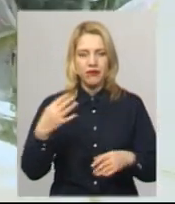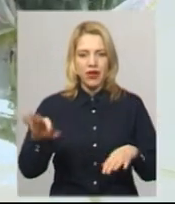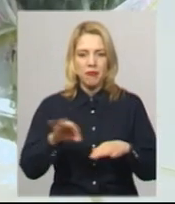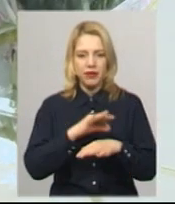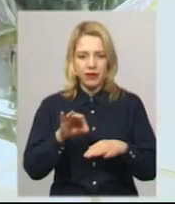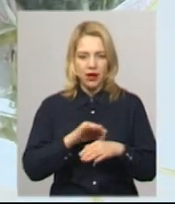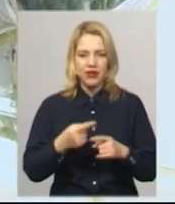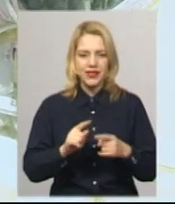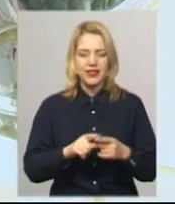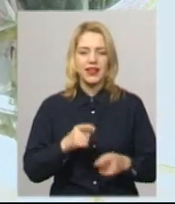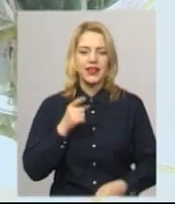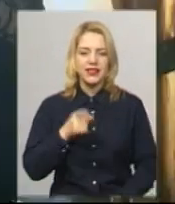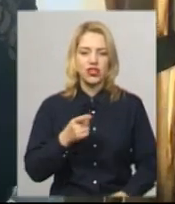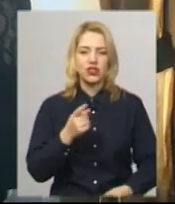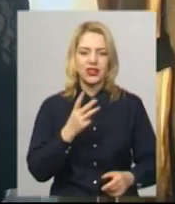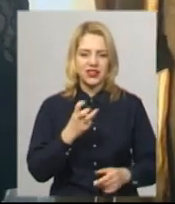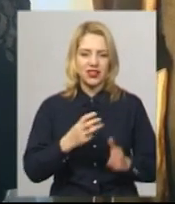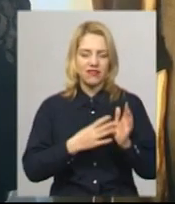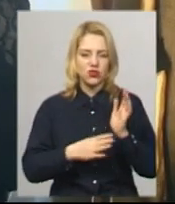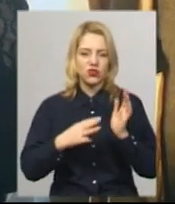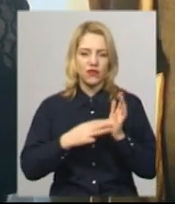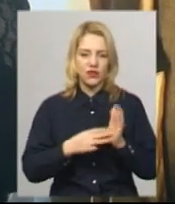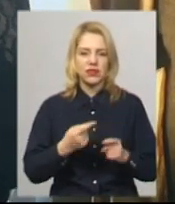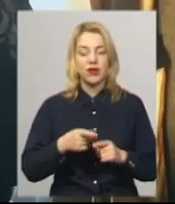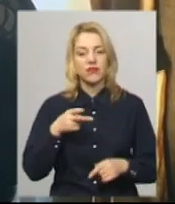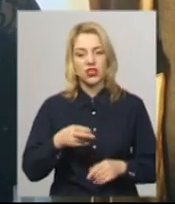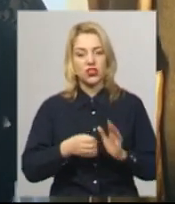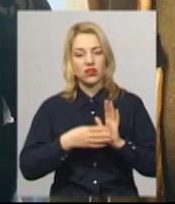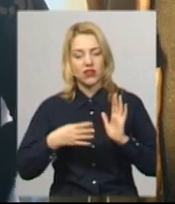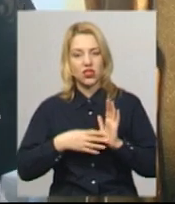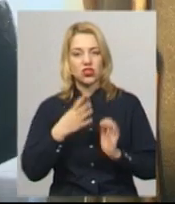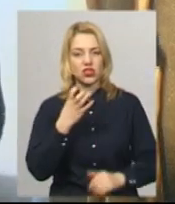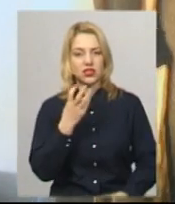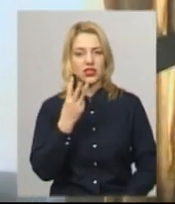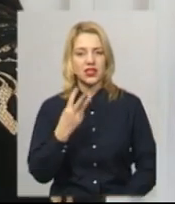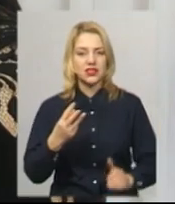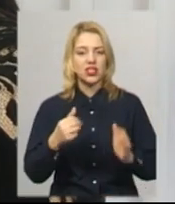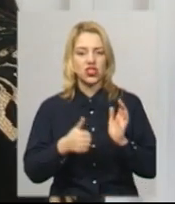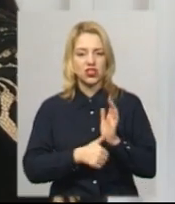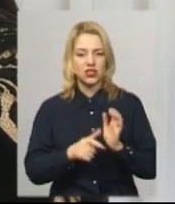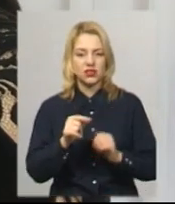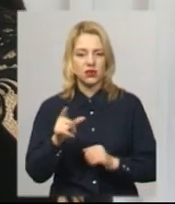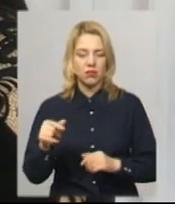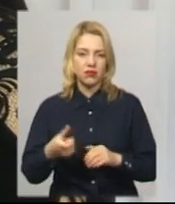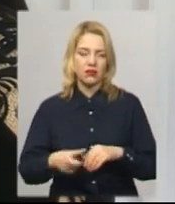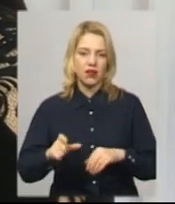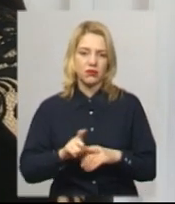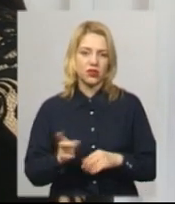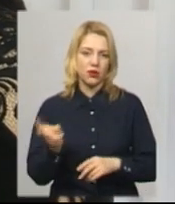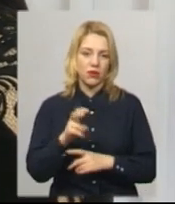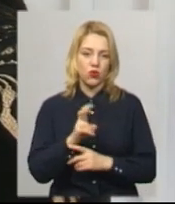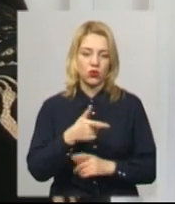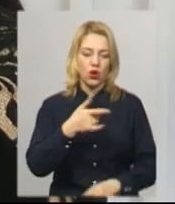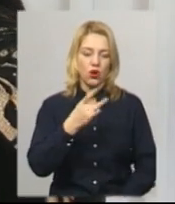1198, за 2019 рік – 436. Наталія Борданюк каже, найбільше наречених приходять в грудні та